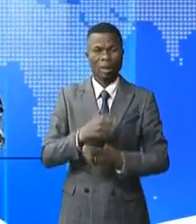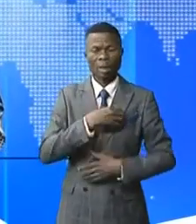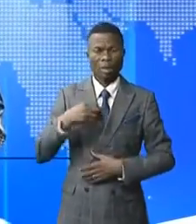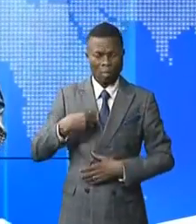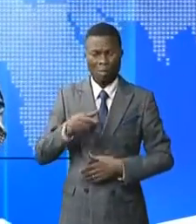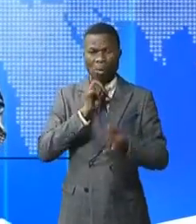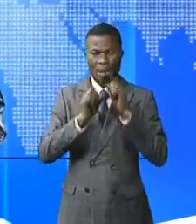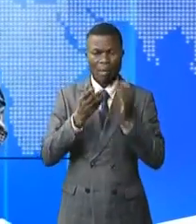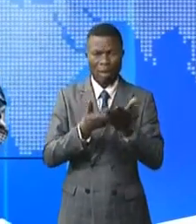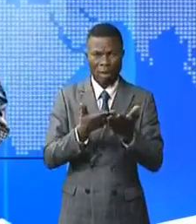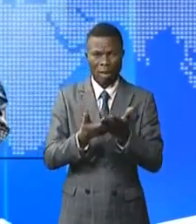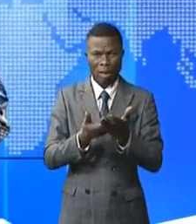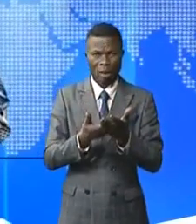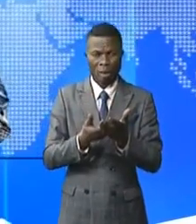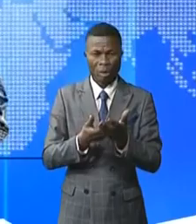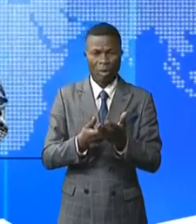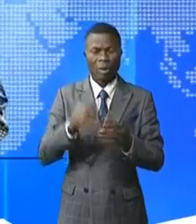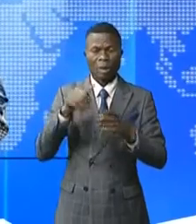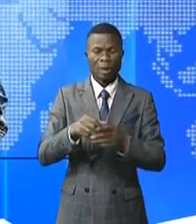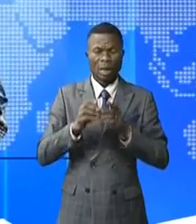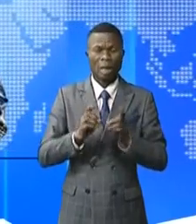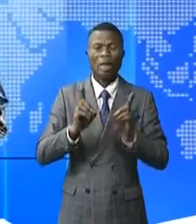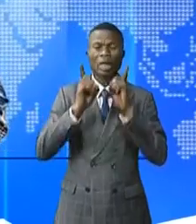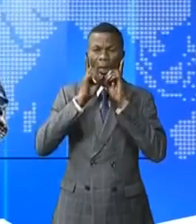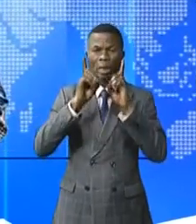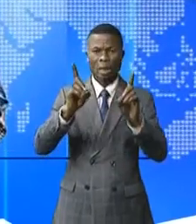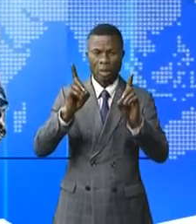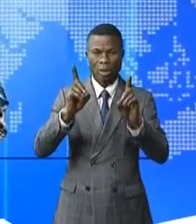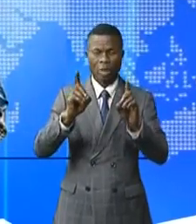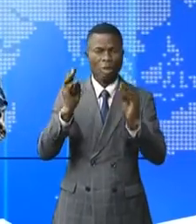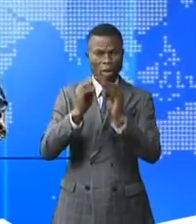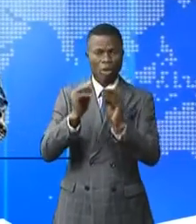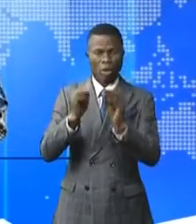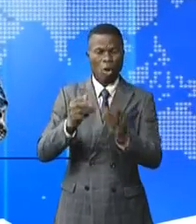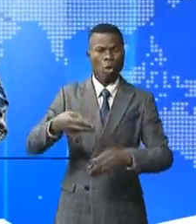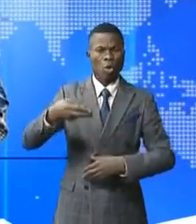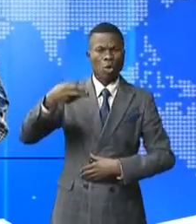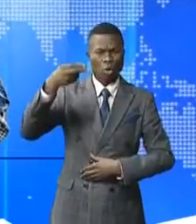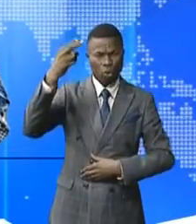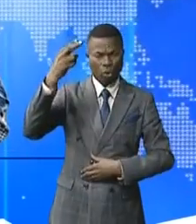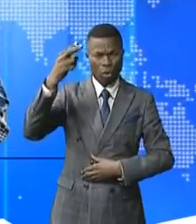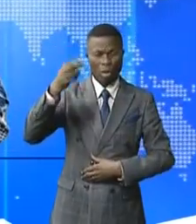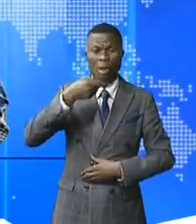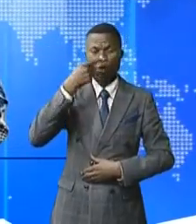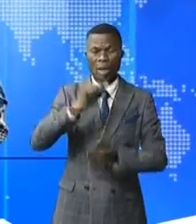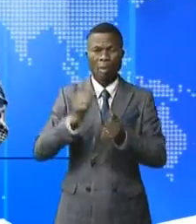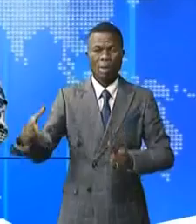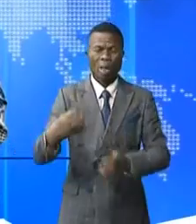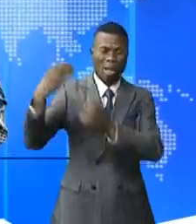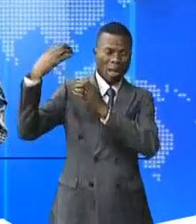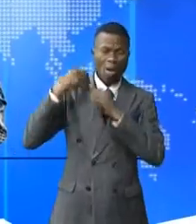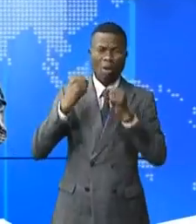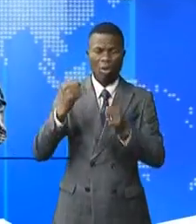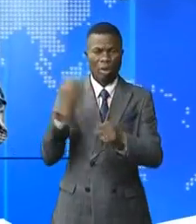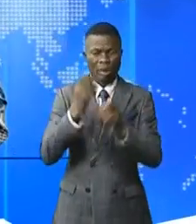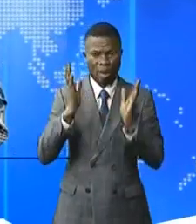intervenue du haut de la tribune de cette réunion de haut niveau, parle d'une prise en charge efficace